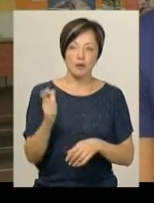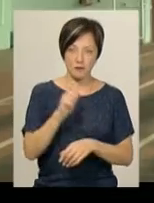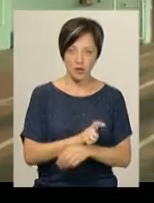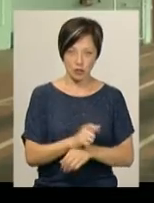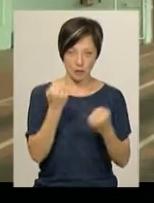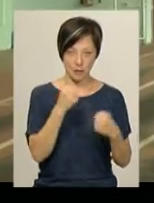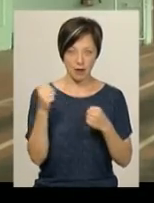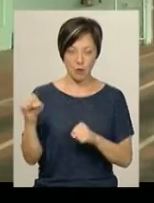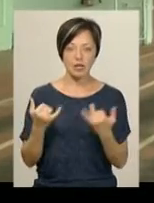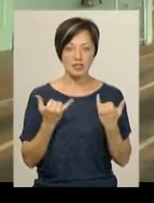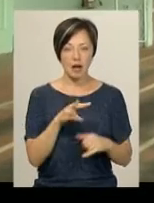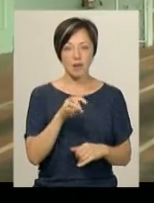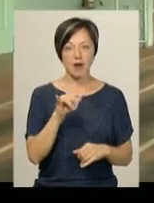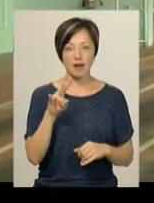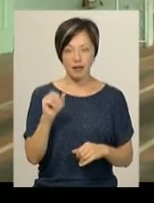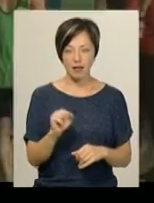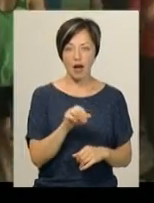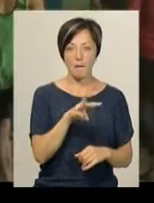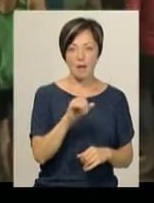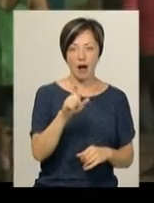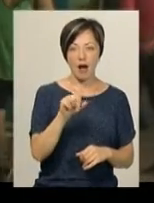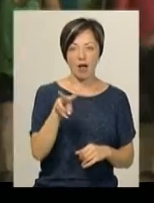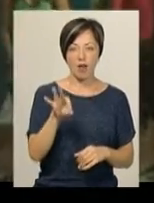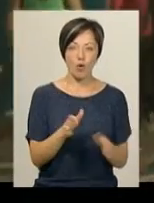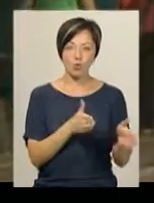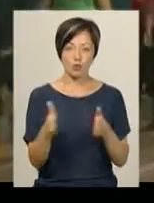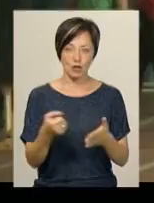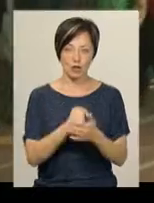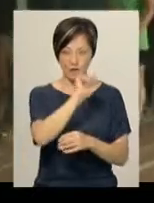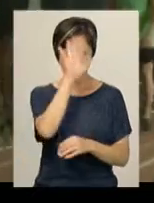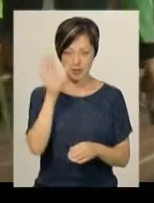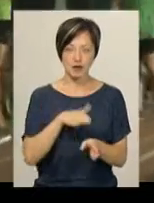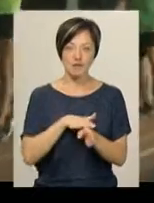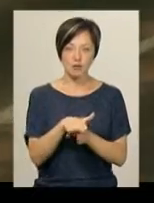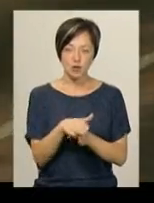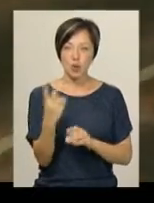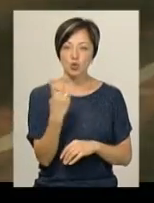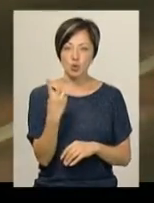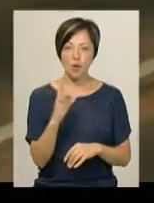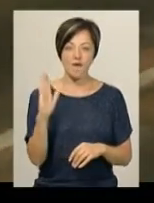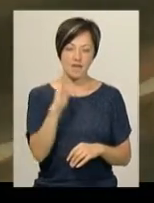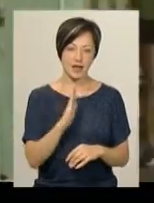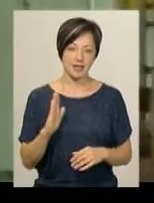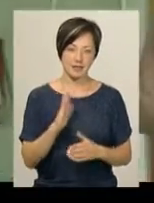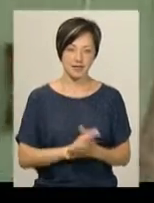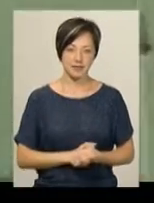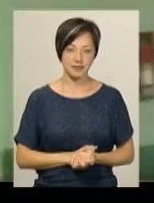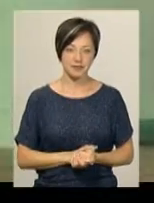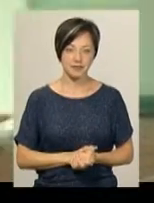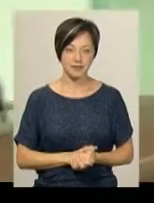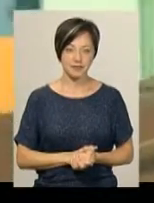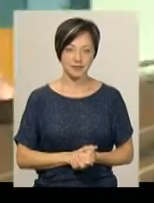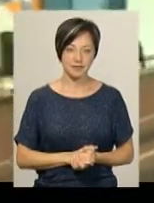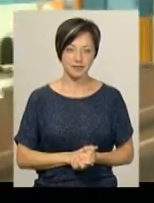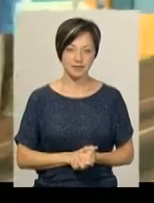звиттях. Зараз Марина Бех і Михайло Романчук розповіли, готуються до весілля. Воно відбудеться 2 вересня. Ярослава Антошевська,